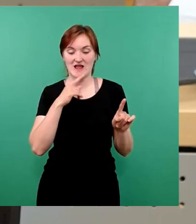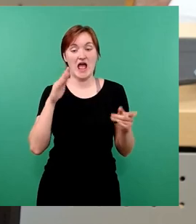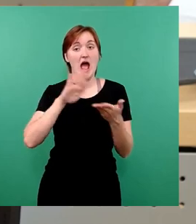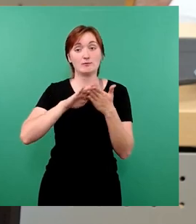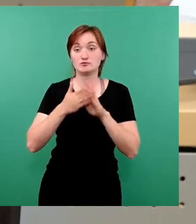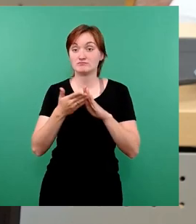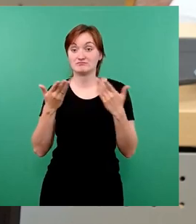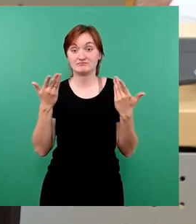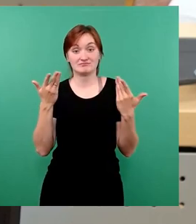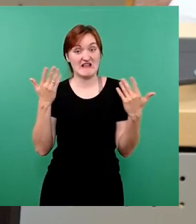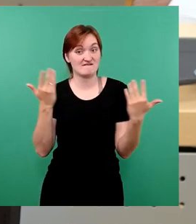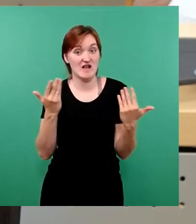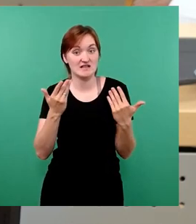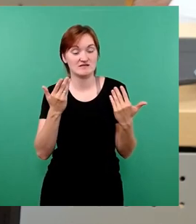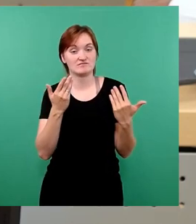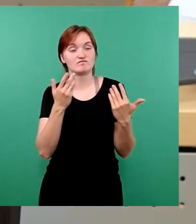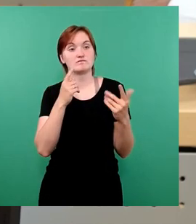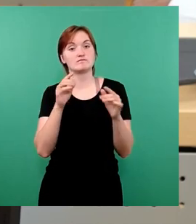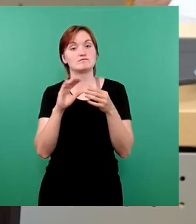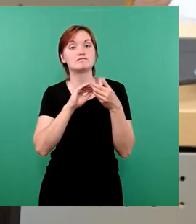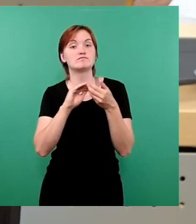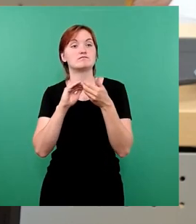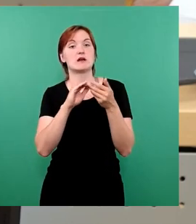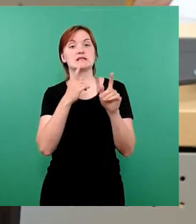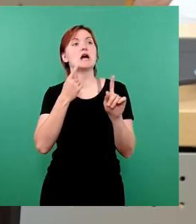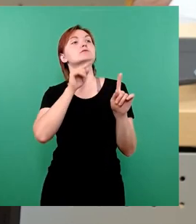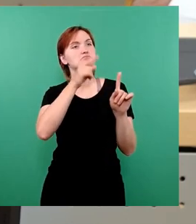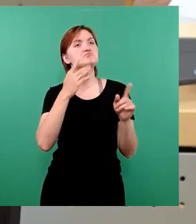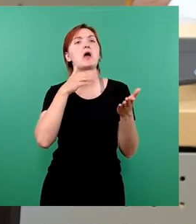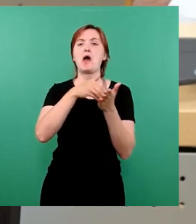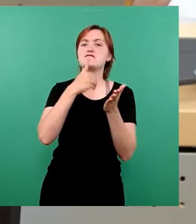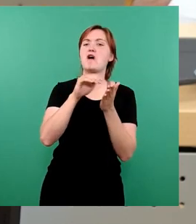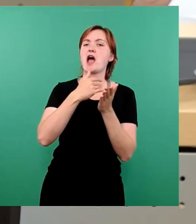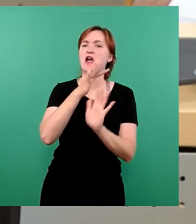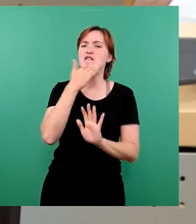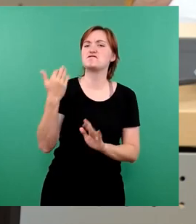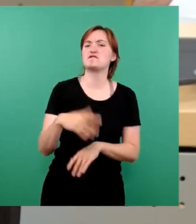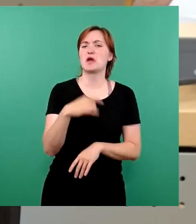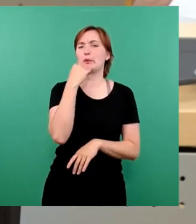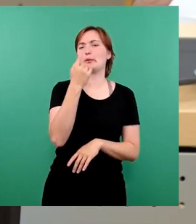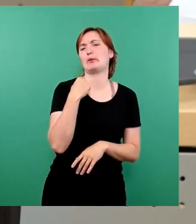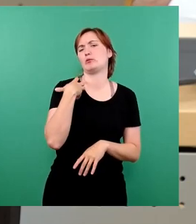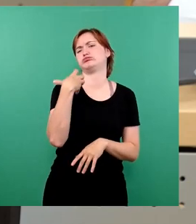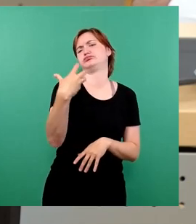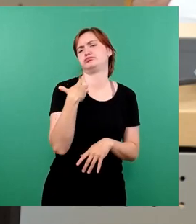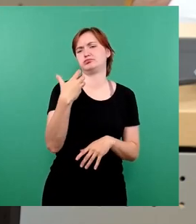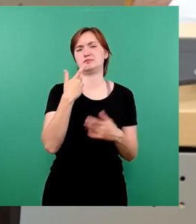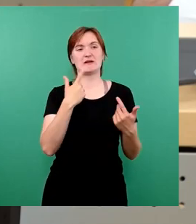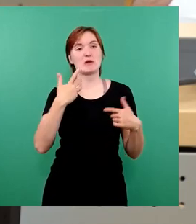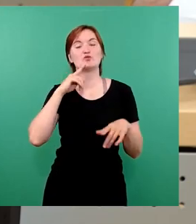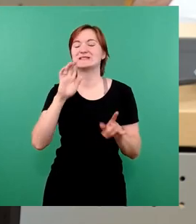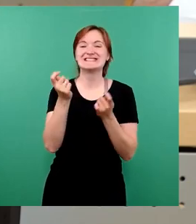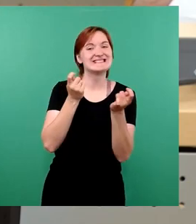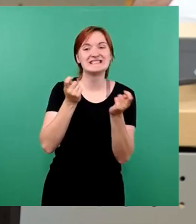in dem, ja, Duktus, die fetten Jahre gehen endlos weiter. Statt Maß zu halten, hat man weitere 129